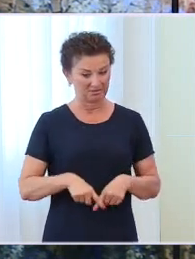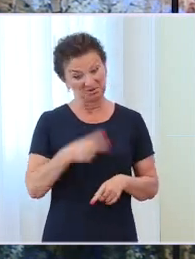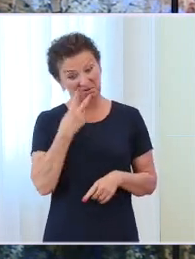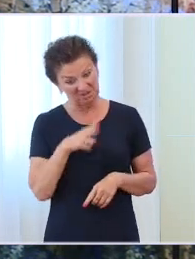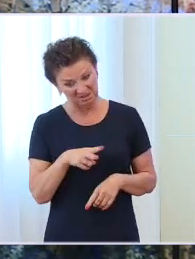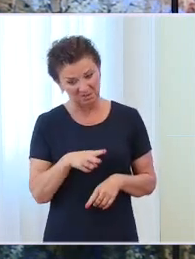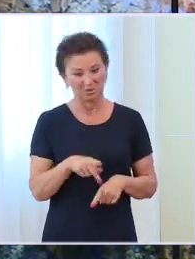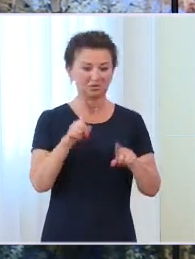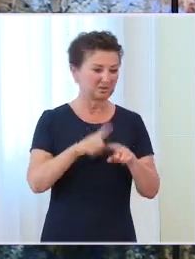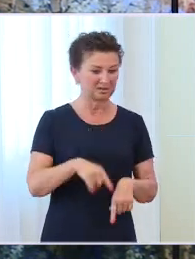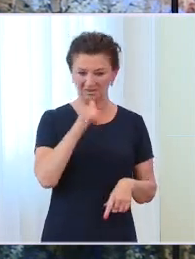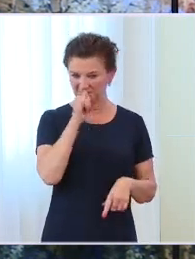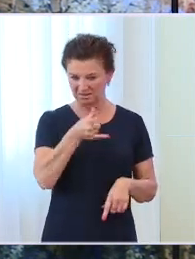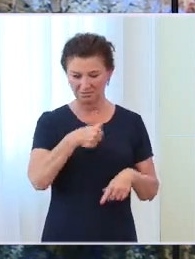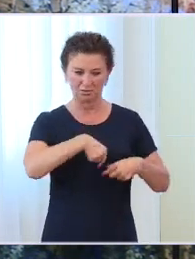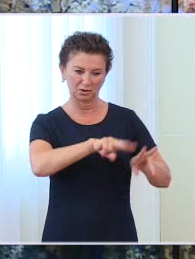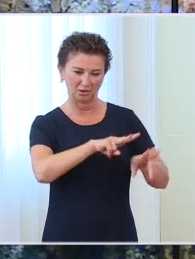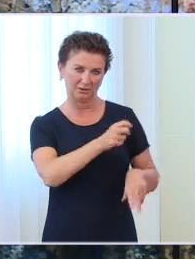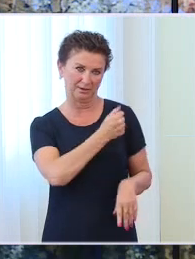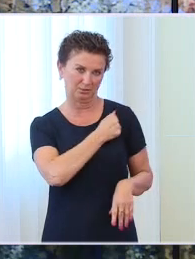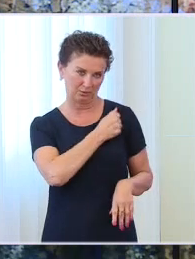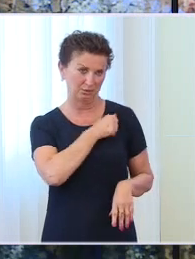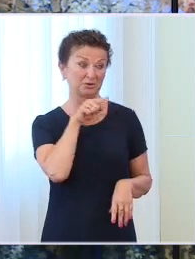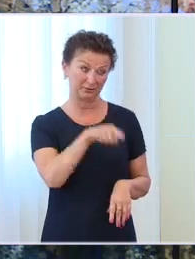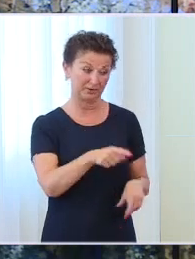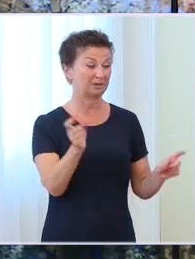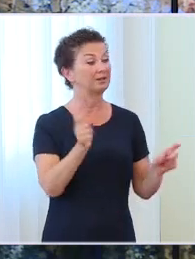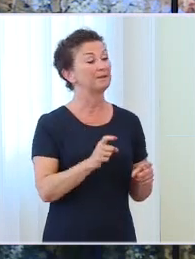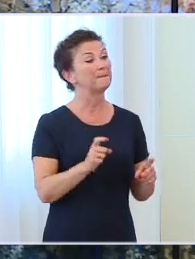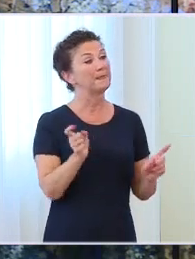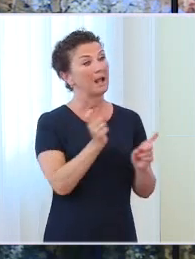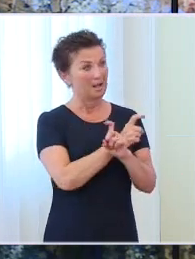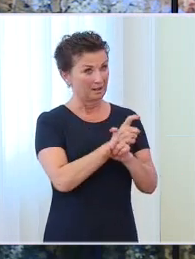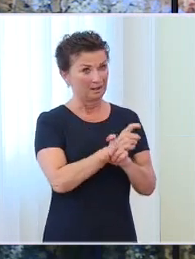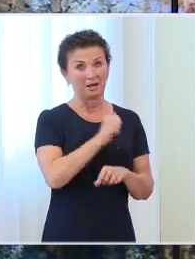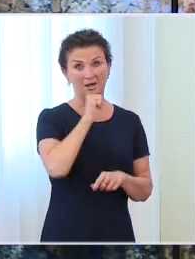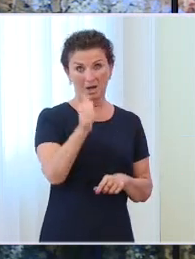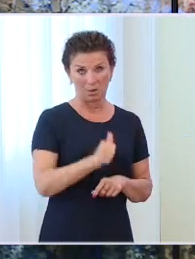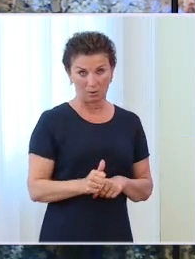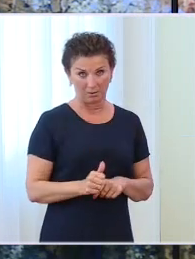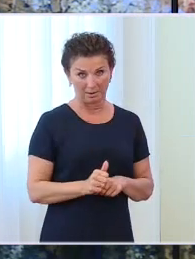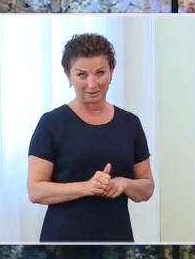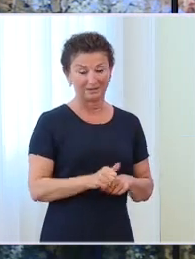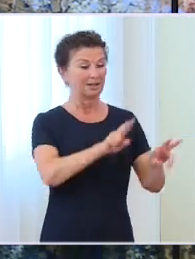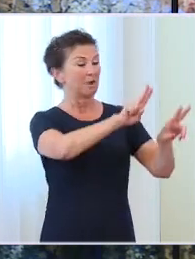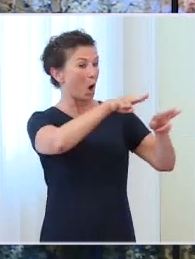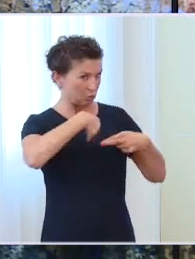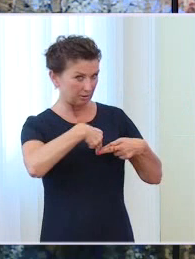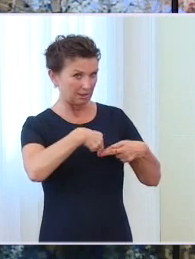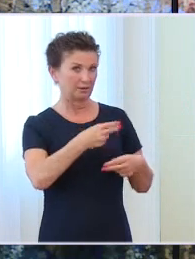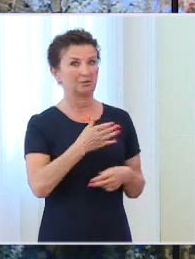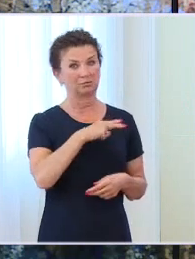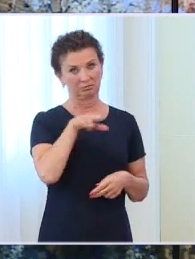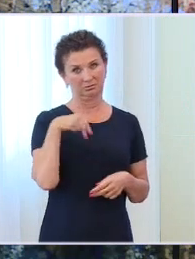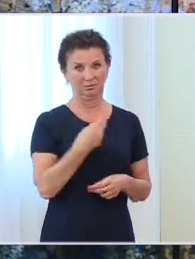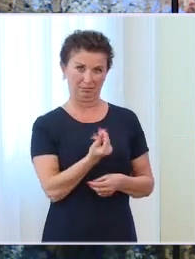oddałaby tej pożyczki, to wtedy kraje Unii Europejskiej strefy euro zwracają nasz wkład. Czyli my nie wydajemy z